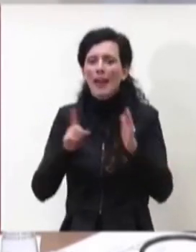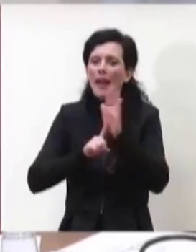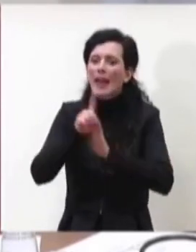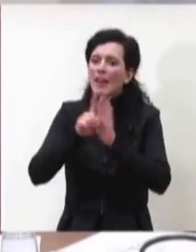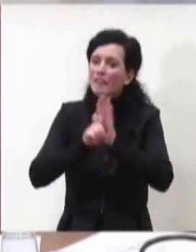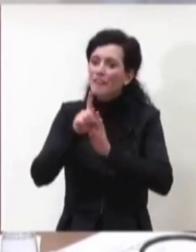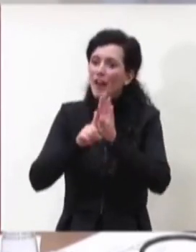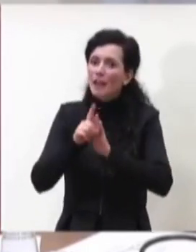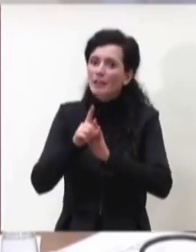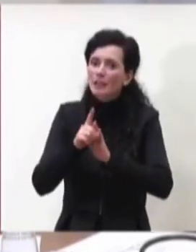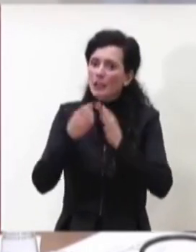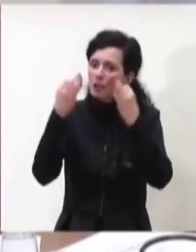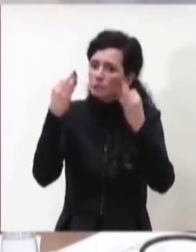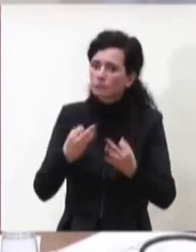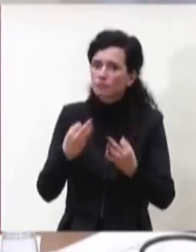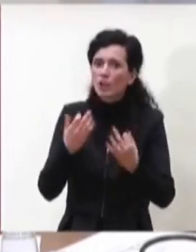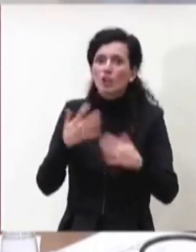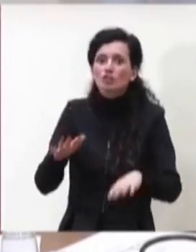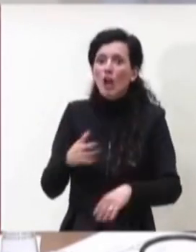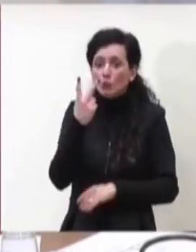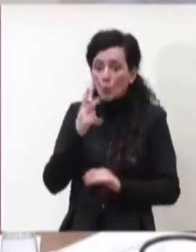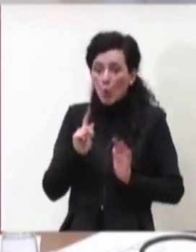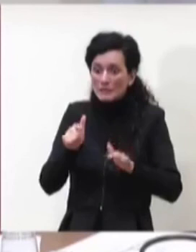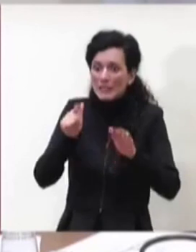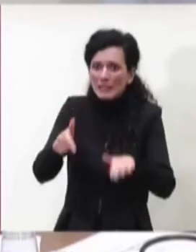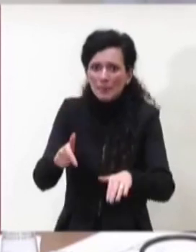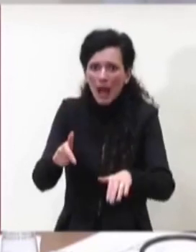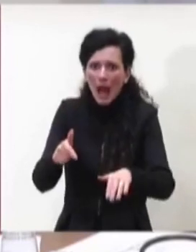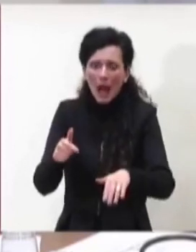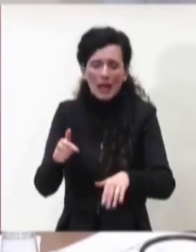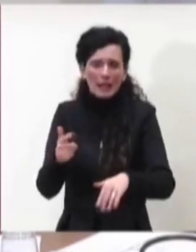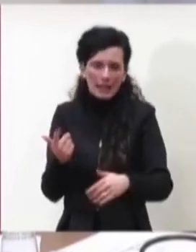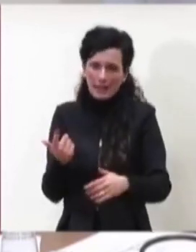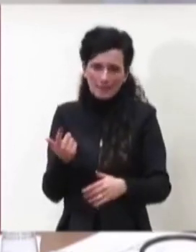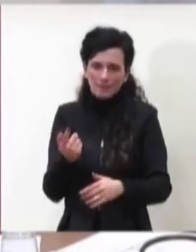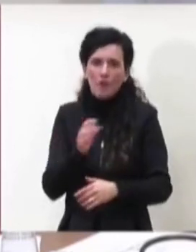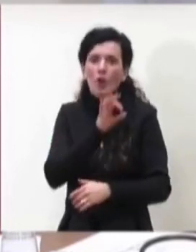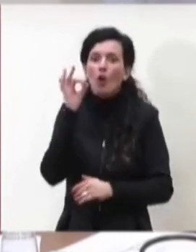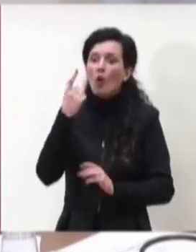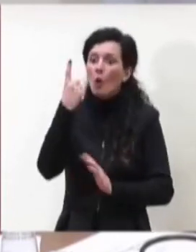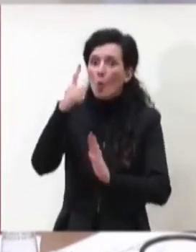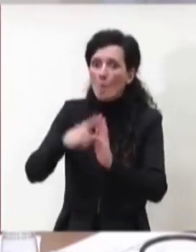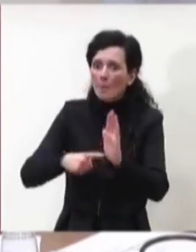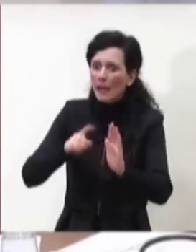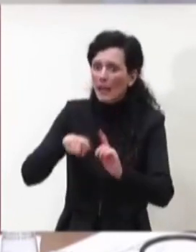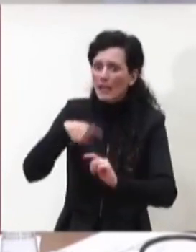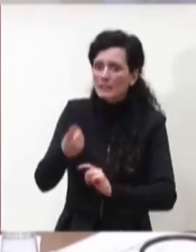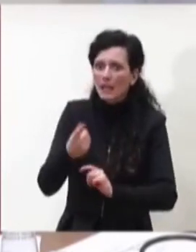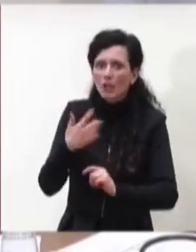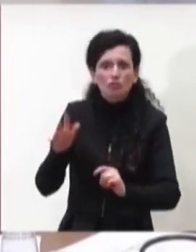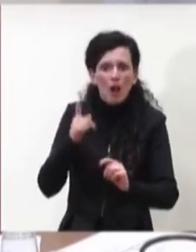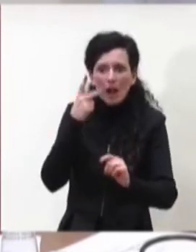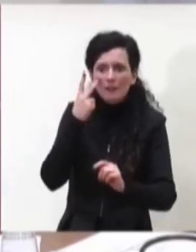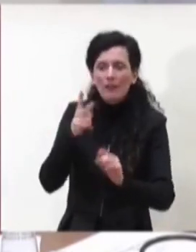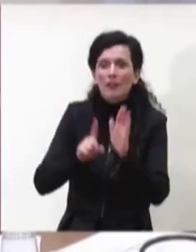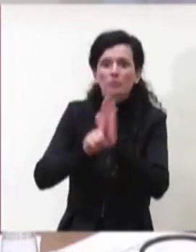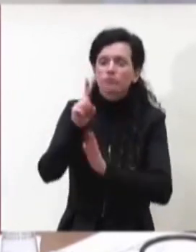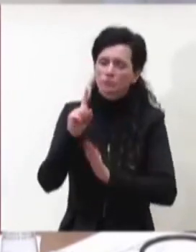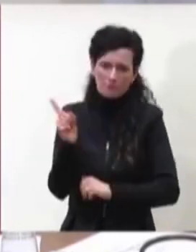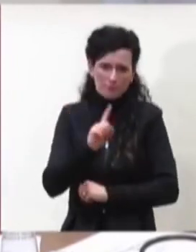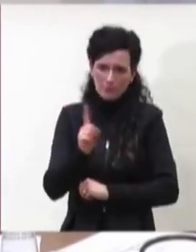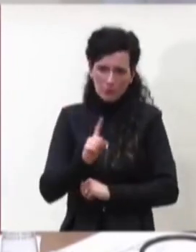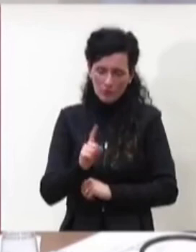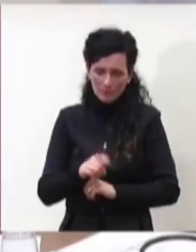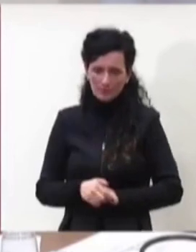due settimane o nel primo mese assolutamente no per quanto riguarda l'effetto